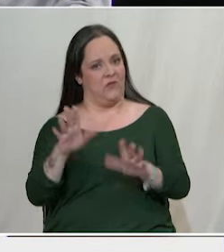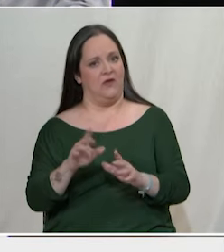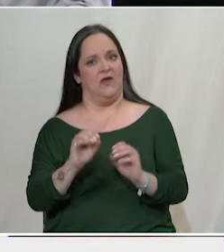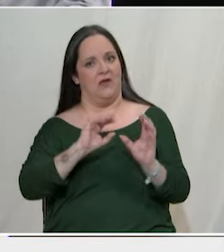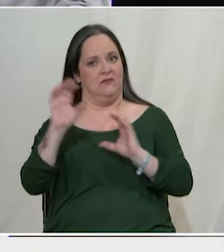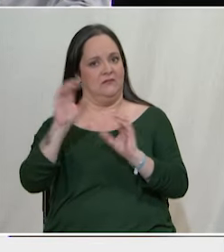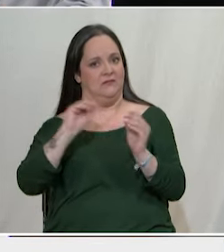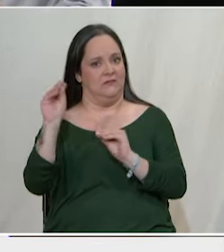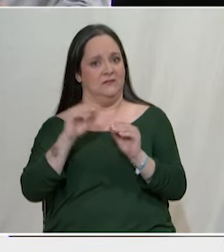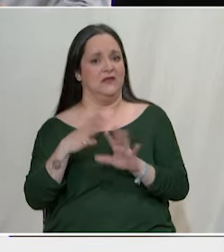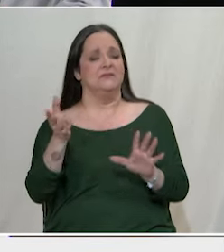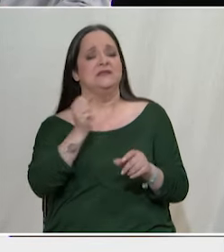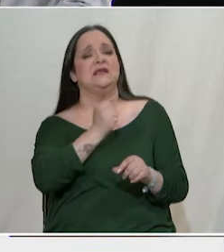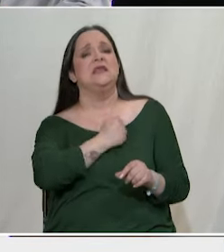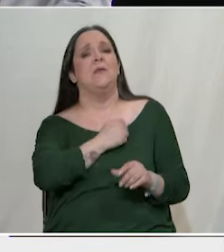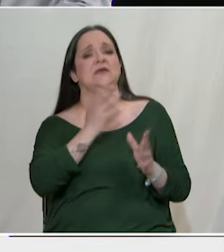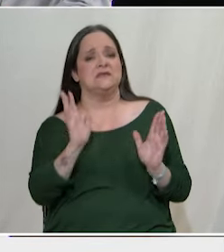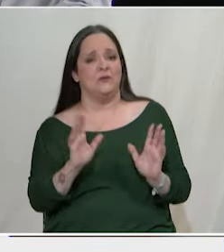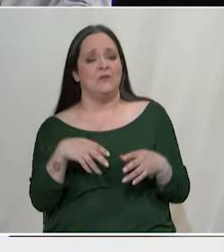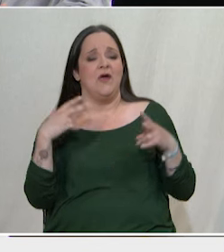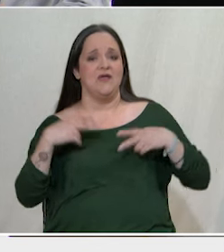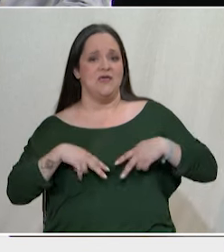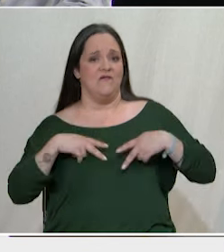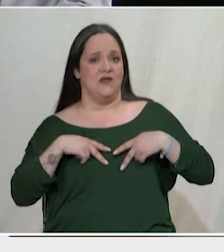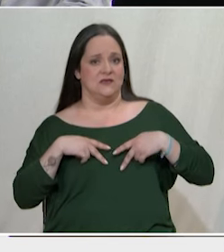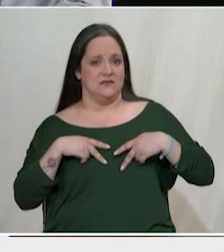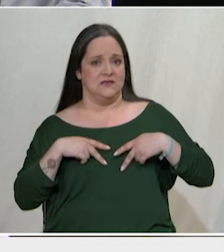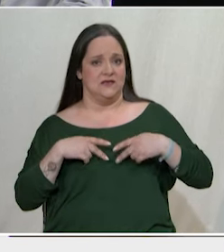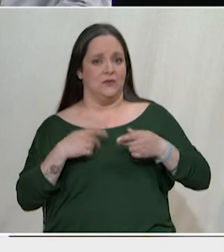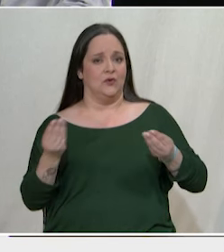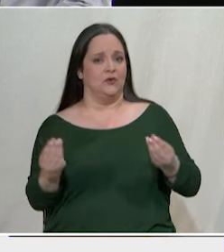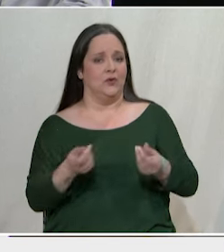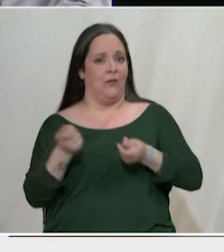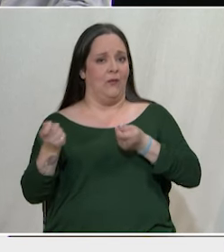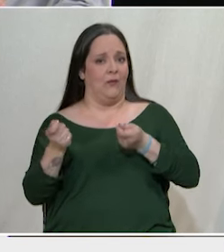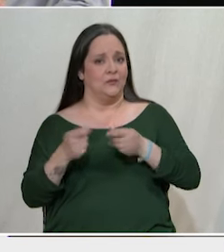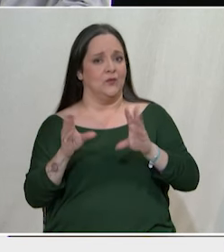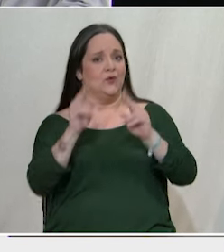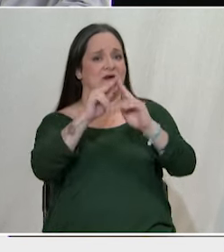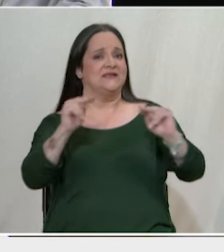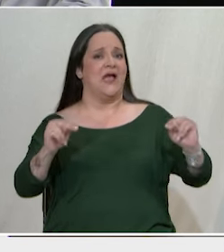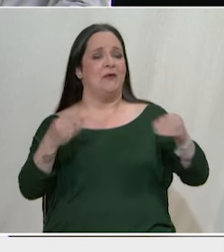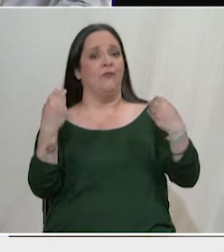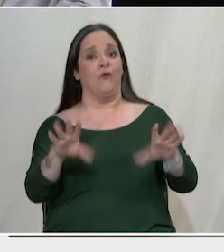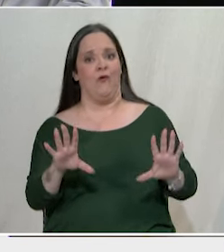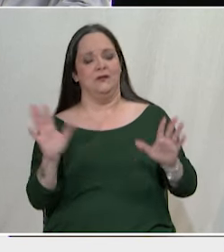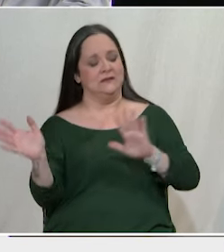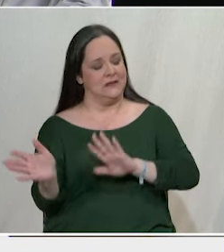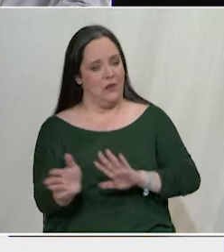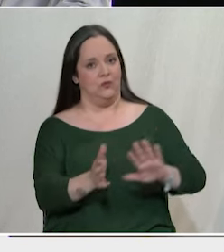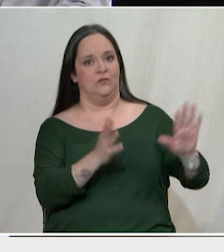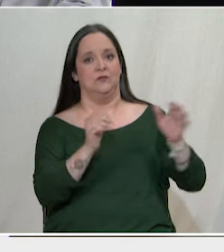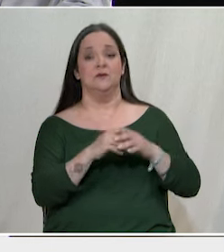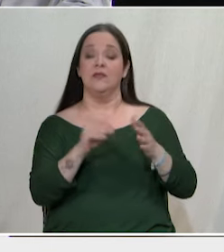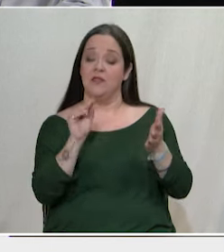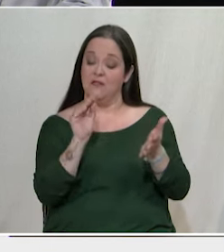συγκεκριμένη... Τι να πιστέψουμε εδώ από μια κυβέρνηση που χειρίστηκε όπως χειρίστηκε την υπόθεση των τεμπών... Λοιπόν, τέλος πάντων όμως...